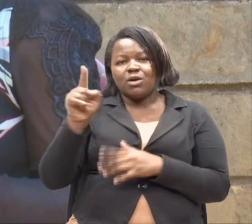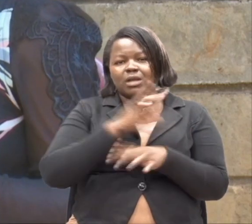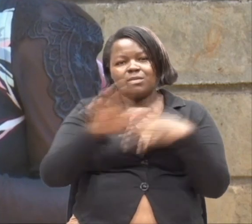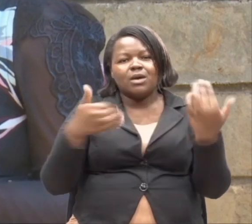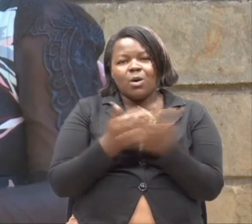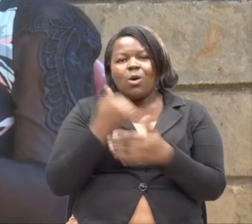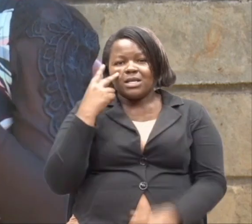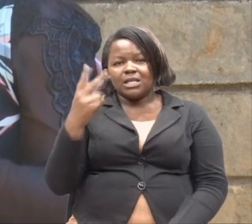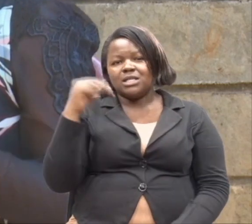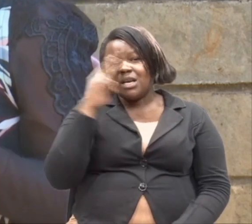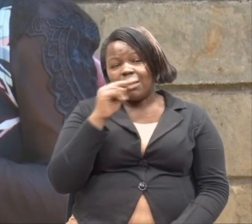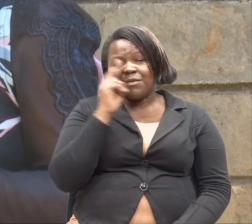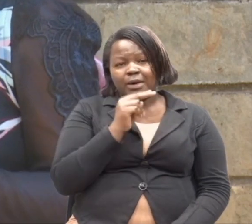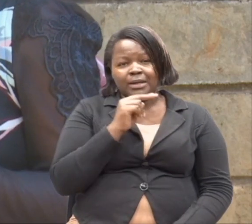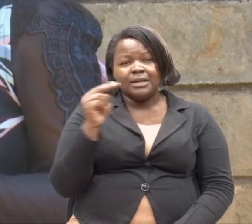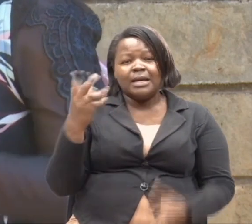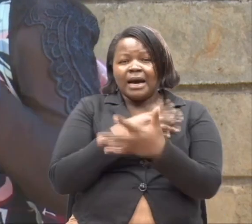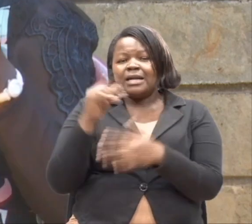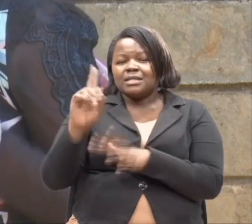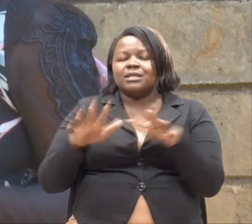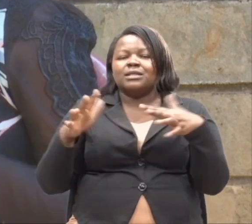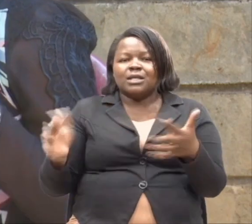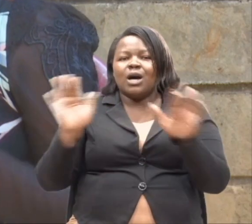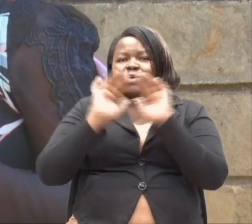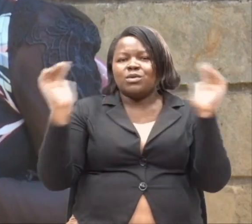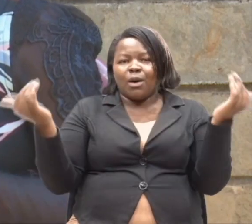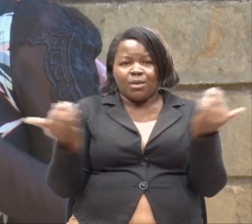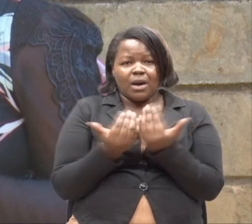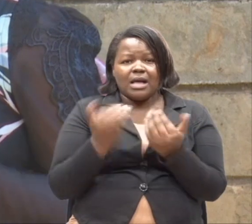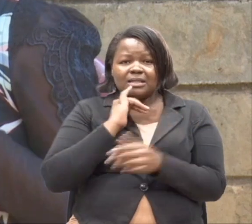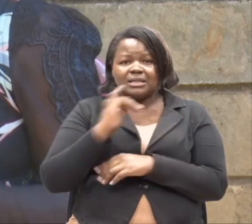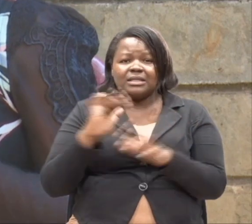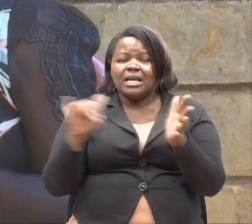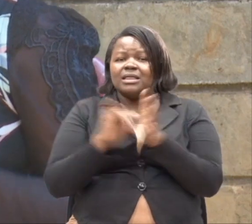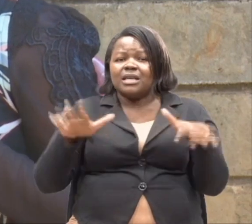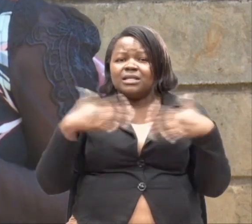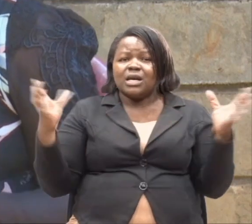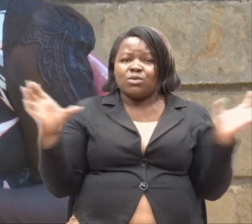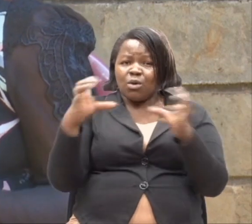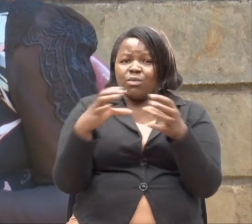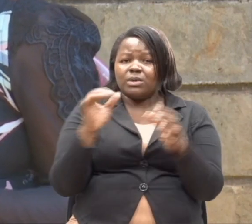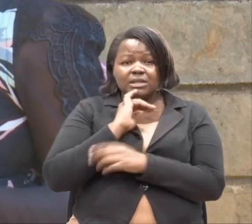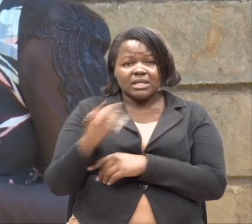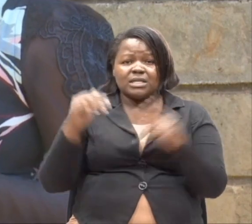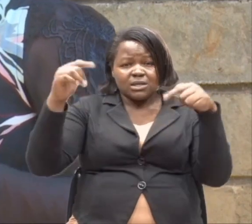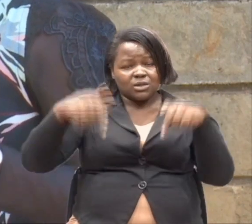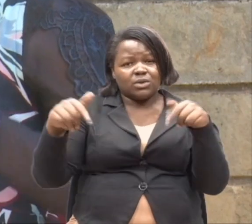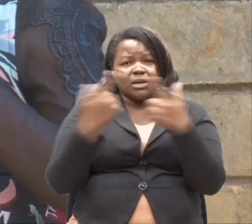Kwa sababu hivyo ndivyo dunia sasa ilivyo. That's how the community is as per today.